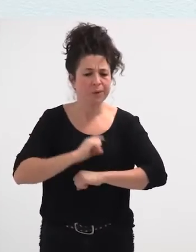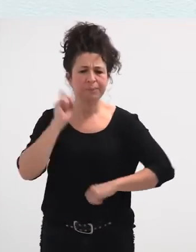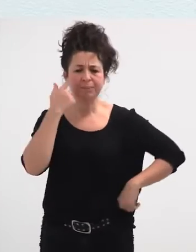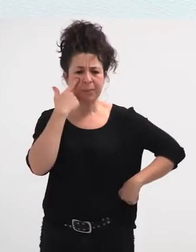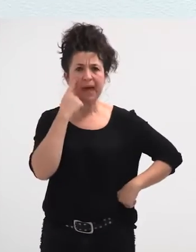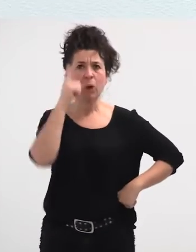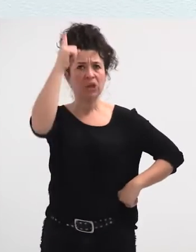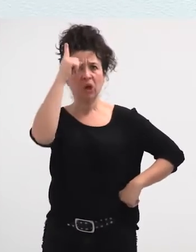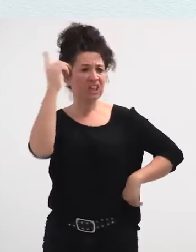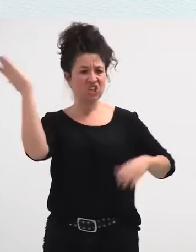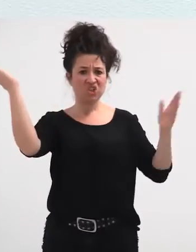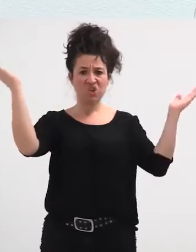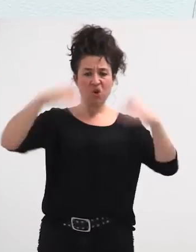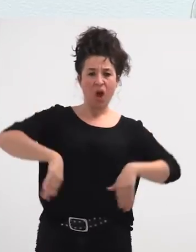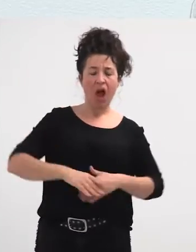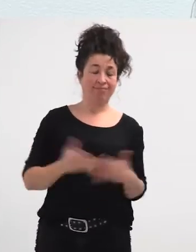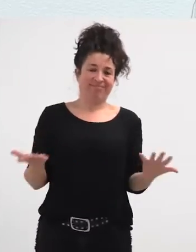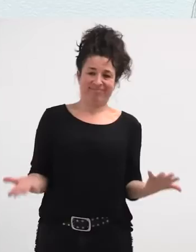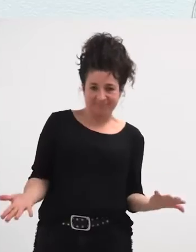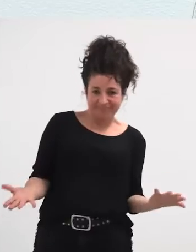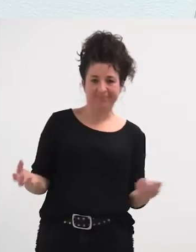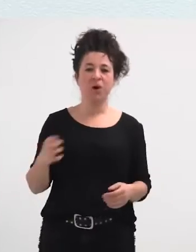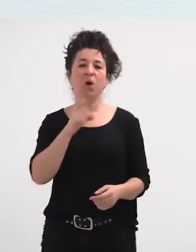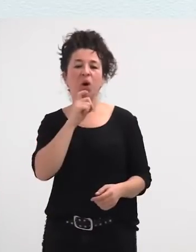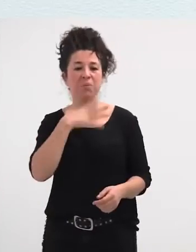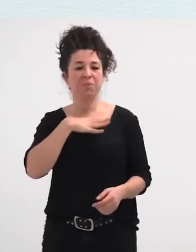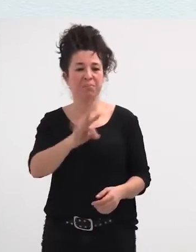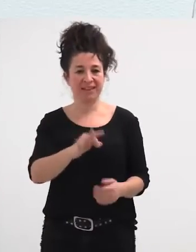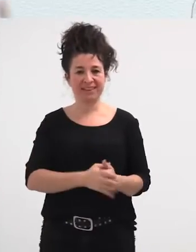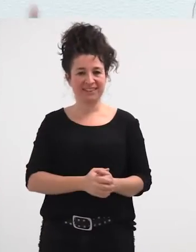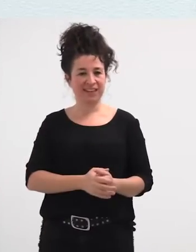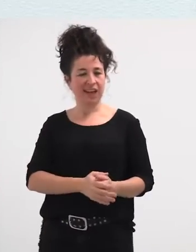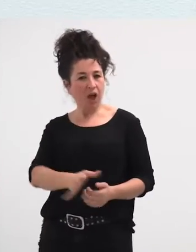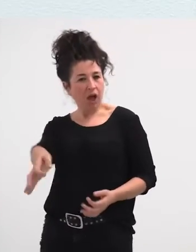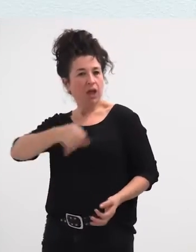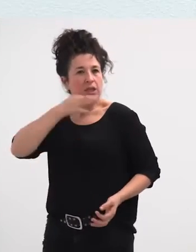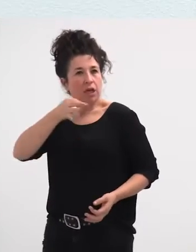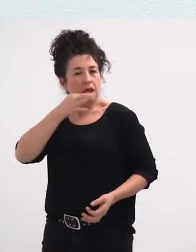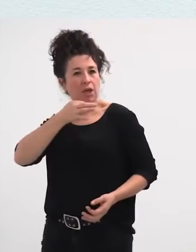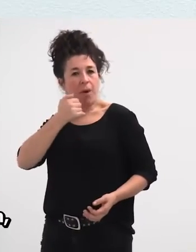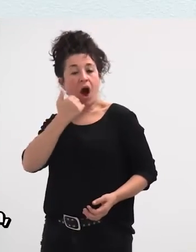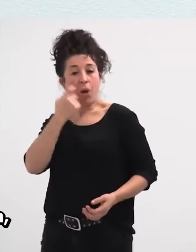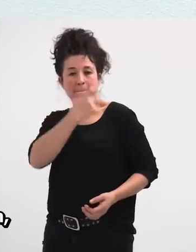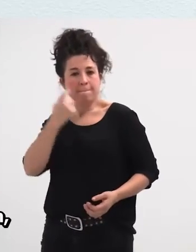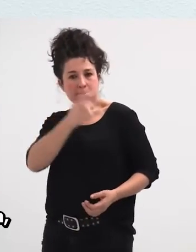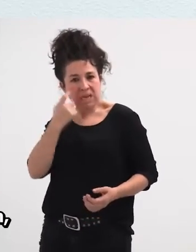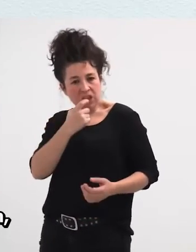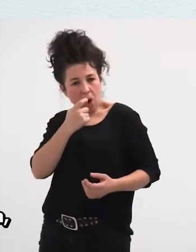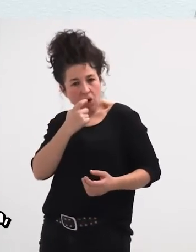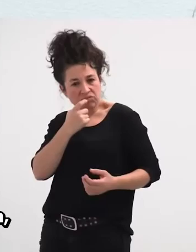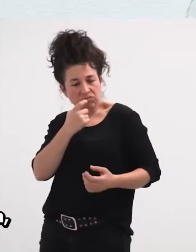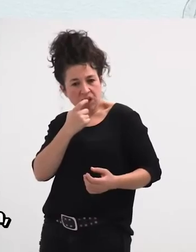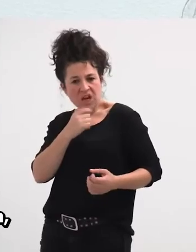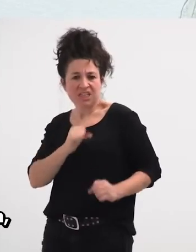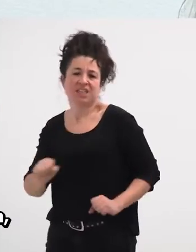ez daukala koberturarik. Oza, nola egiten duzu, hogeta bi urteren ostean, horrelako mitoak eraiki, hainak tiboki